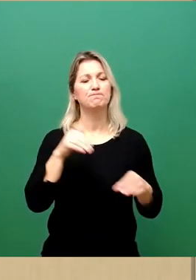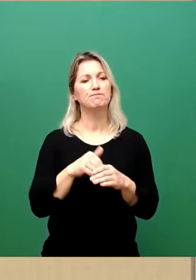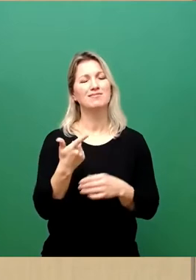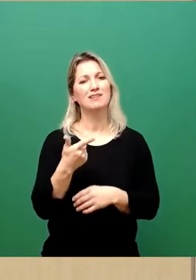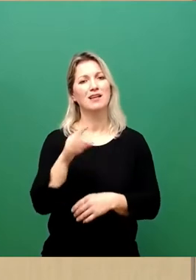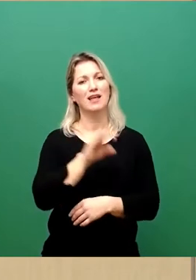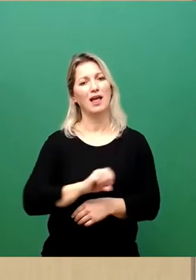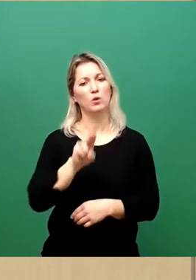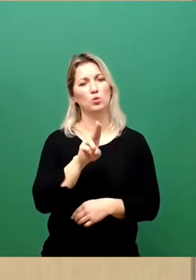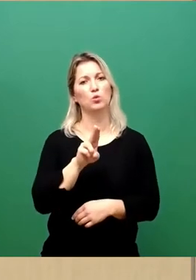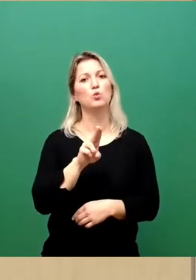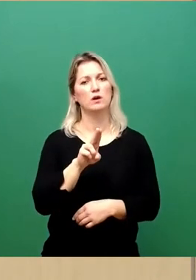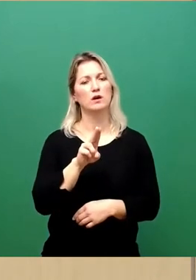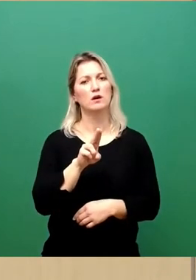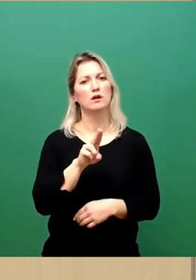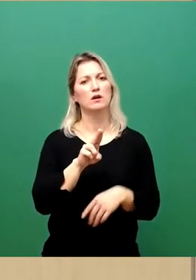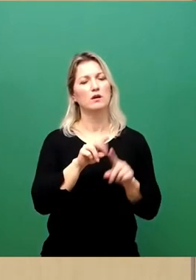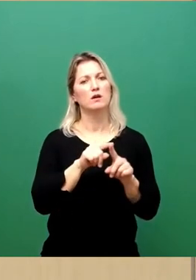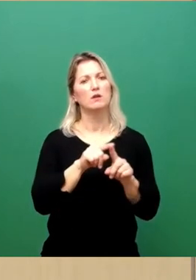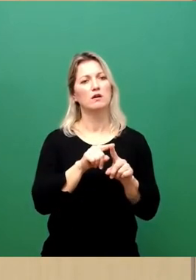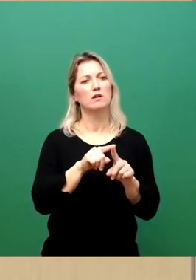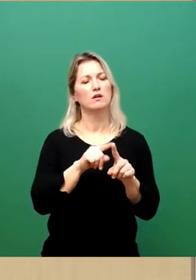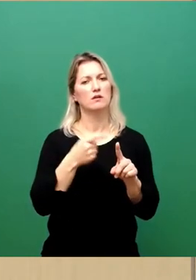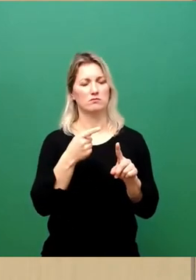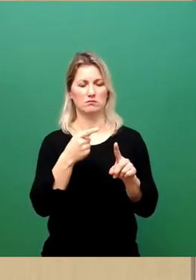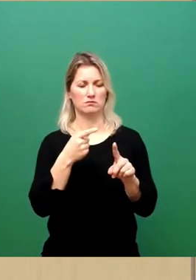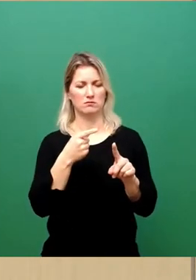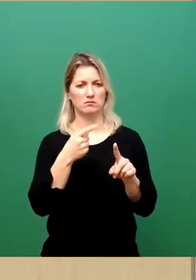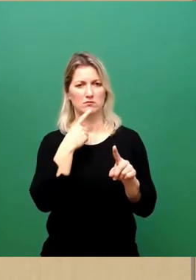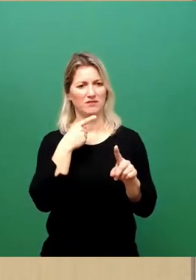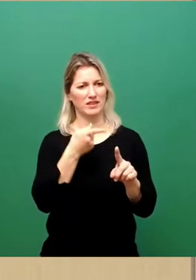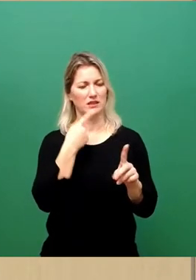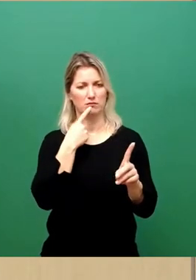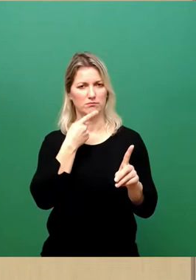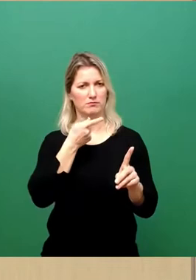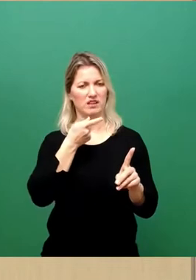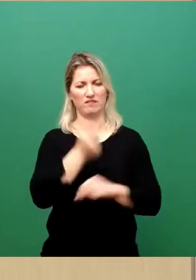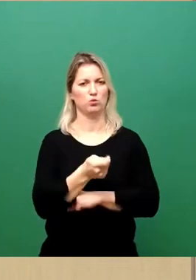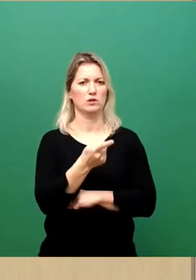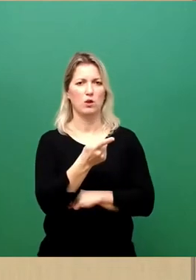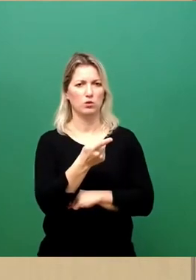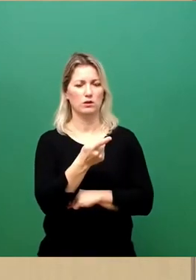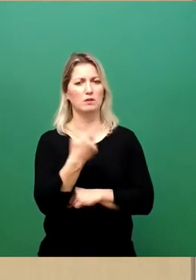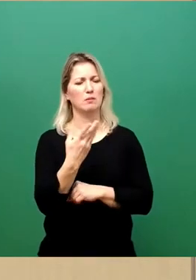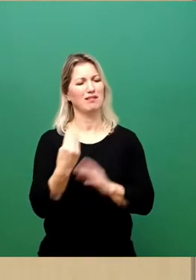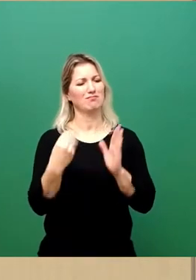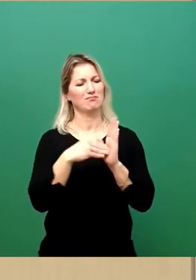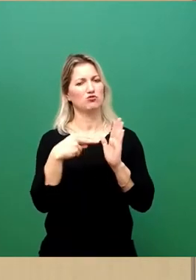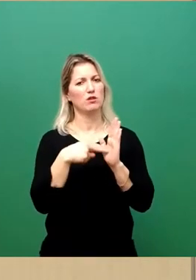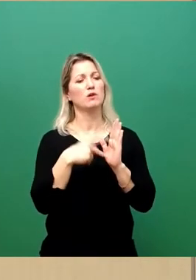dieser Frage führt. Wenn dort geschrieben wird und die Europäische Union